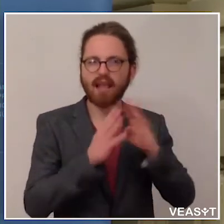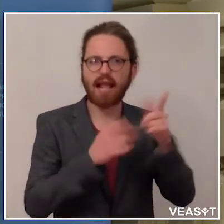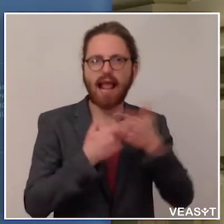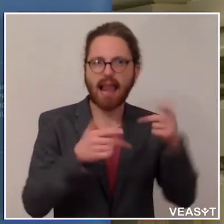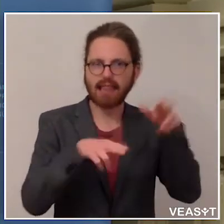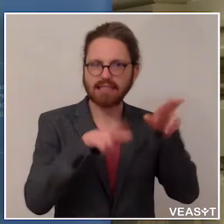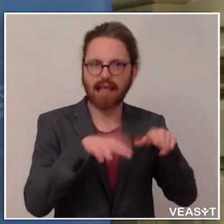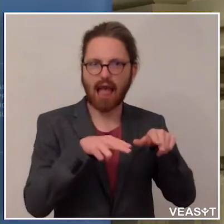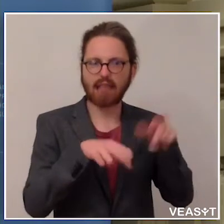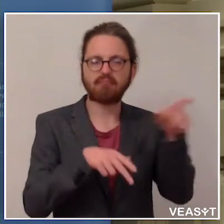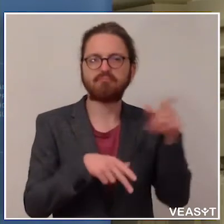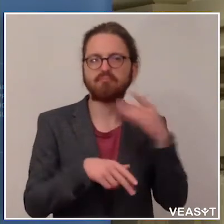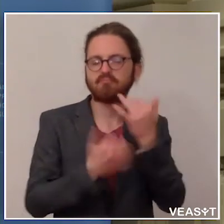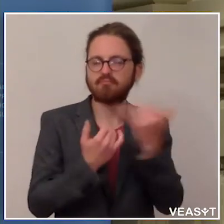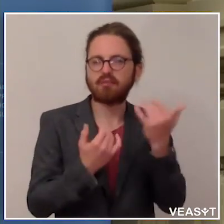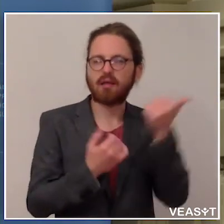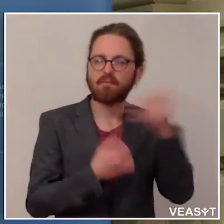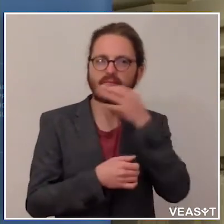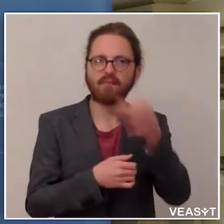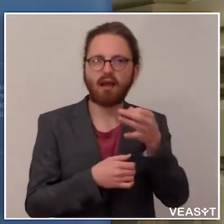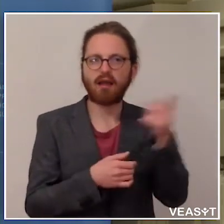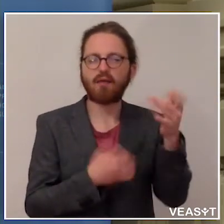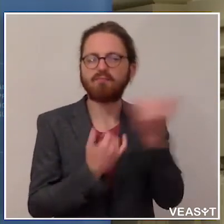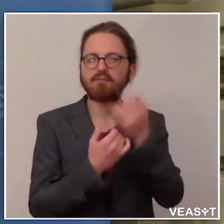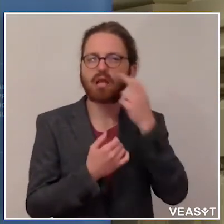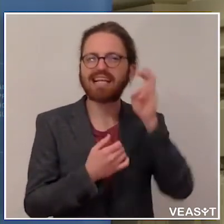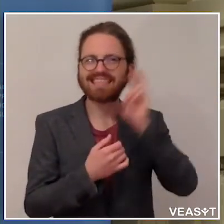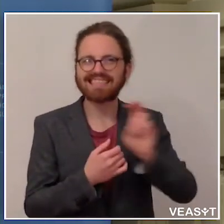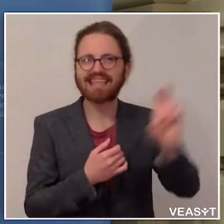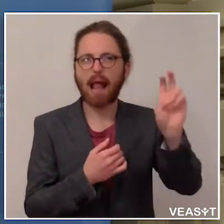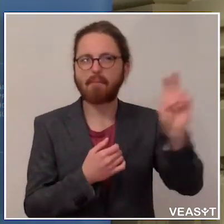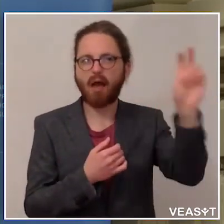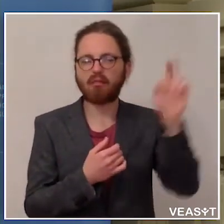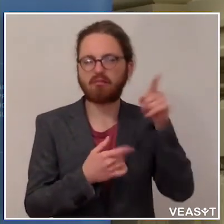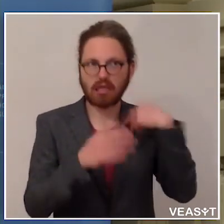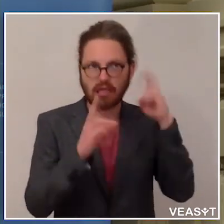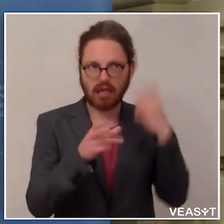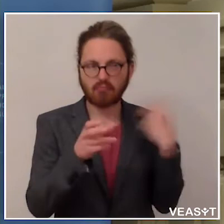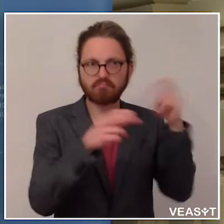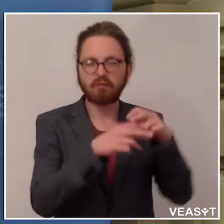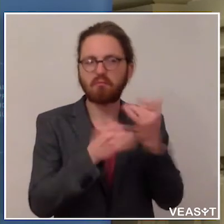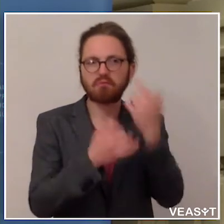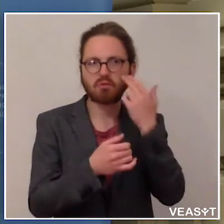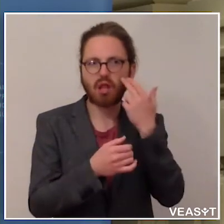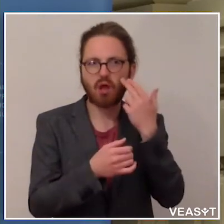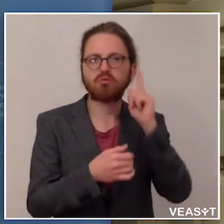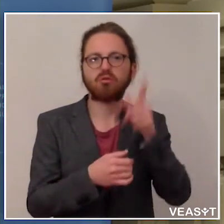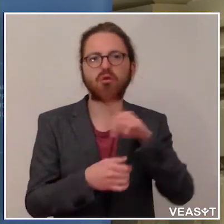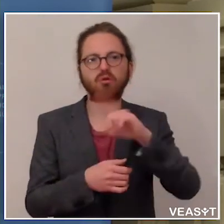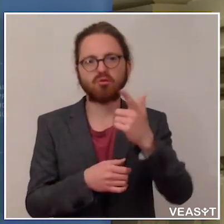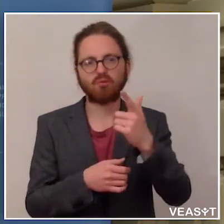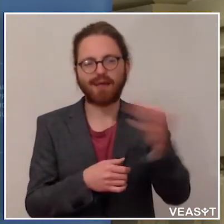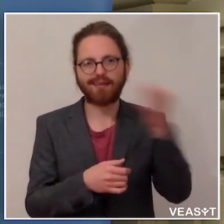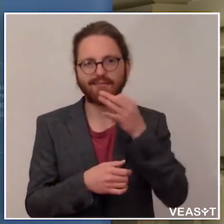einen einfach die Frage, ob man in Seilbahnen rein darf und wie das dort ist. Und die zweite Frage geht ein bisschen